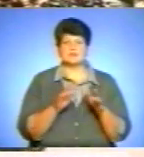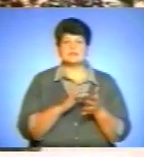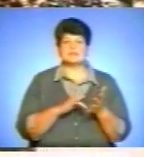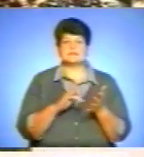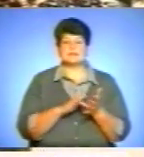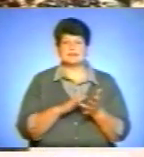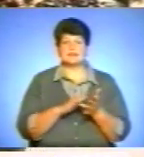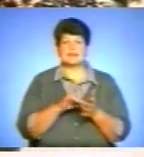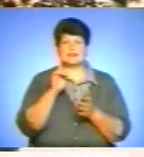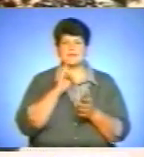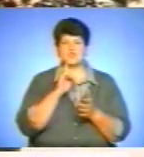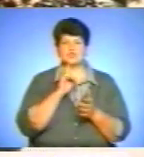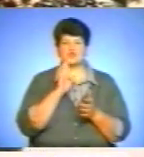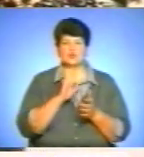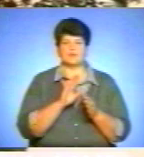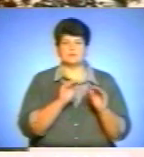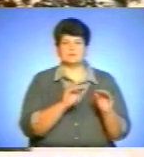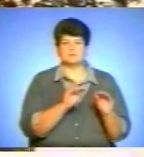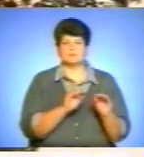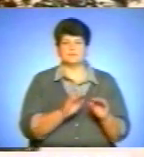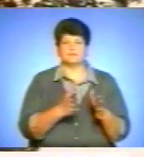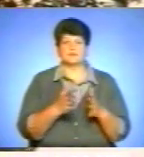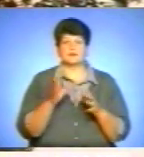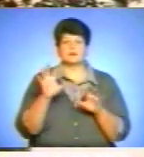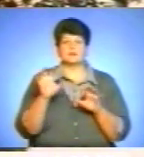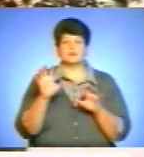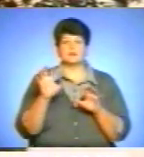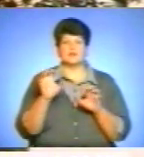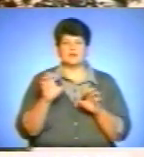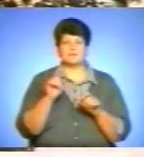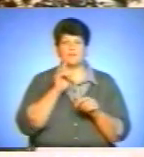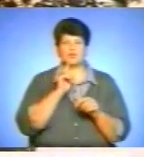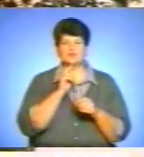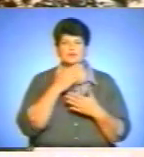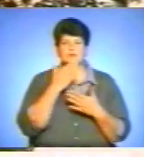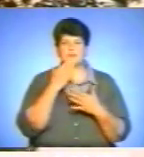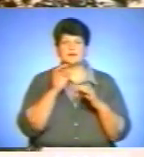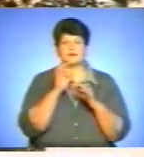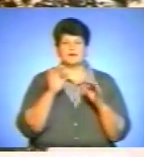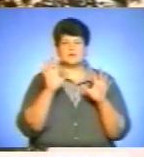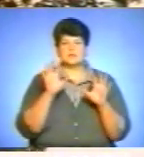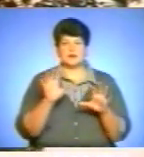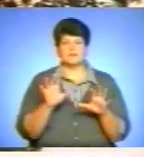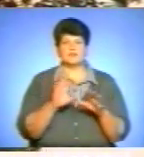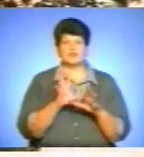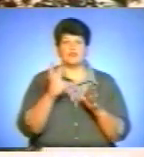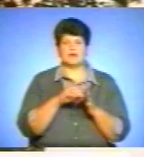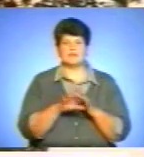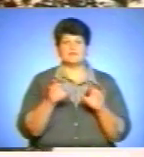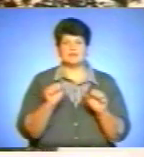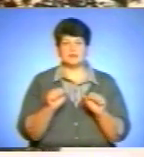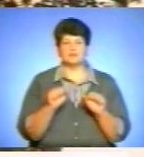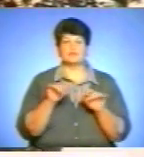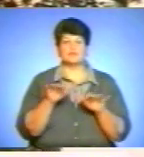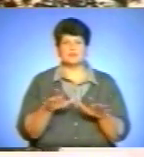тимчасової перетримки тварин після стерилізації. Він поки що не має жодного статусу, він не введений владою в дію, але ми